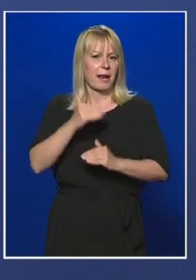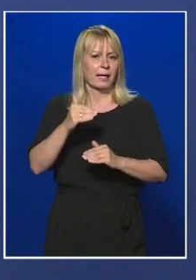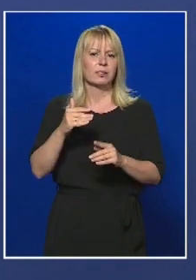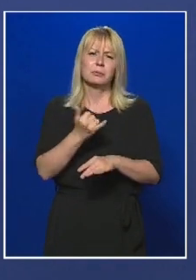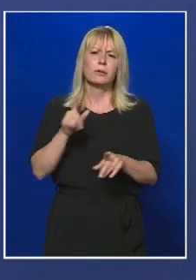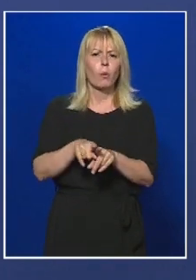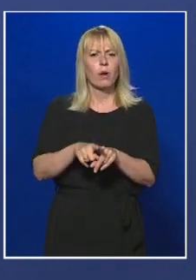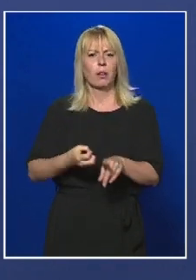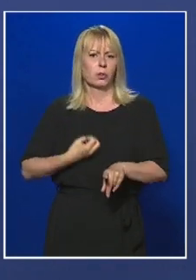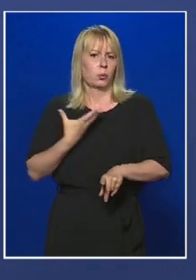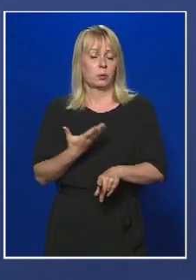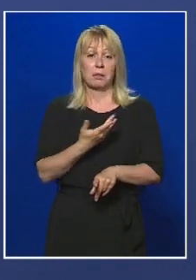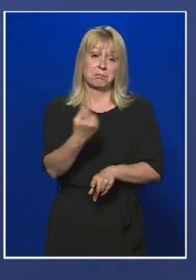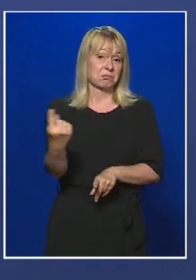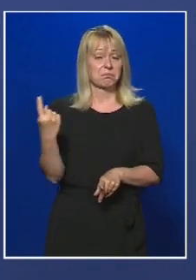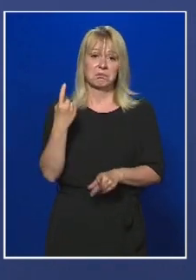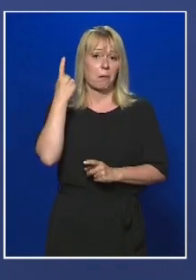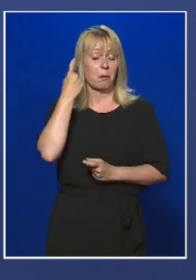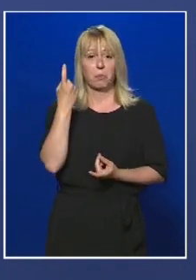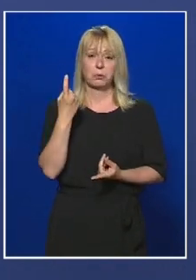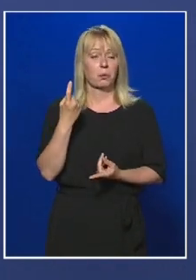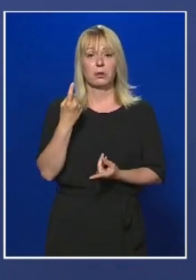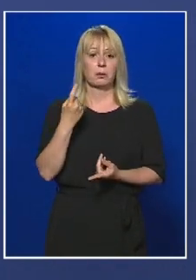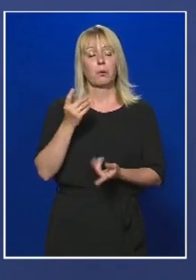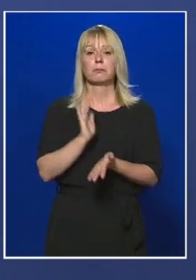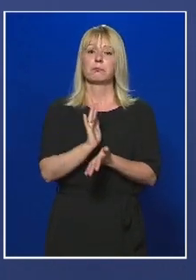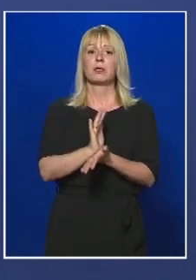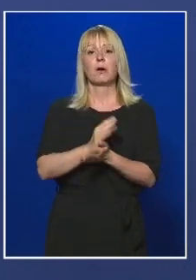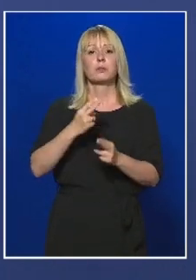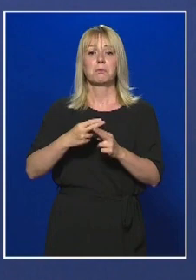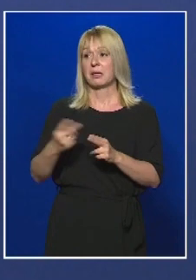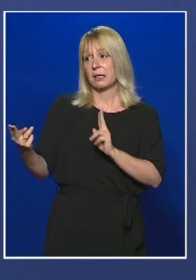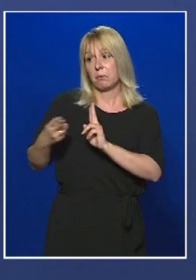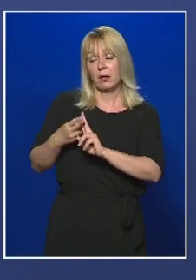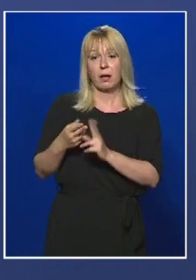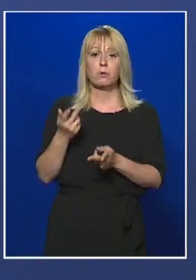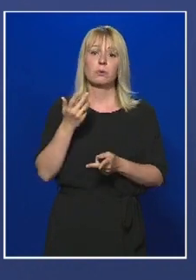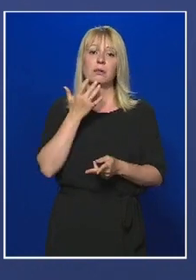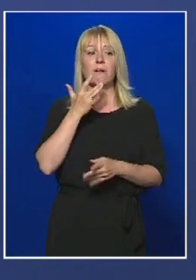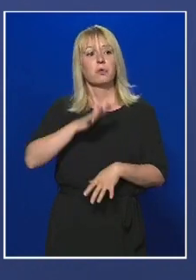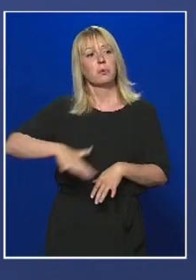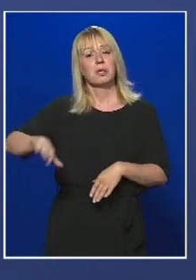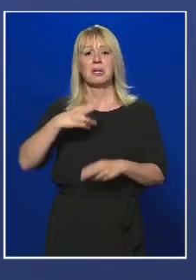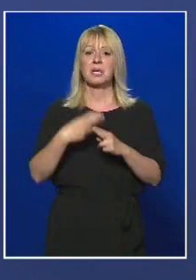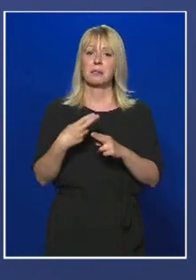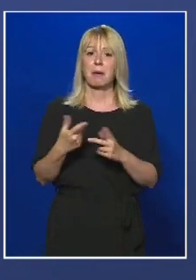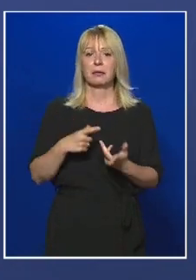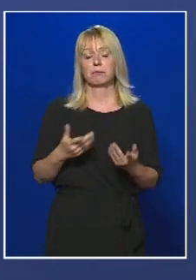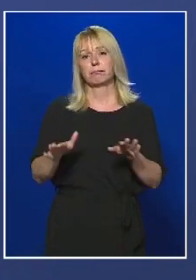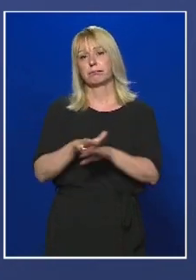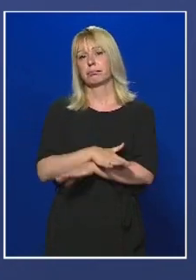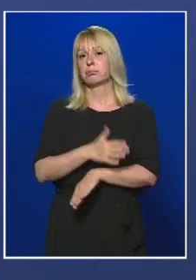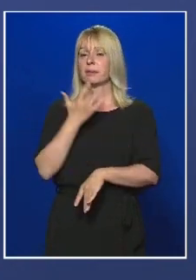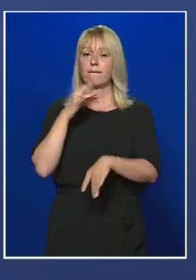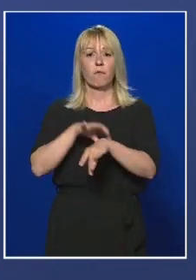olyan tünetek, hogy amennyiben ő nem találkozott igazoltan ismert beteggel, nem volt a környezetében ismert beteg, nem ment el szűrésre, nem fordult